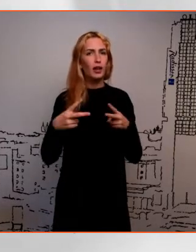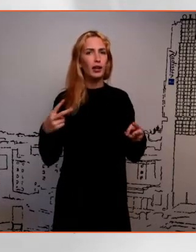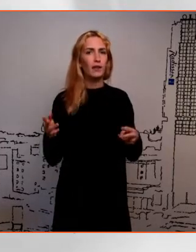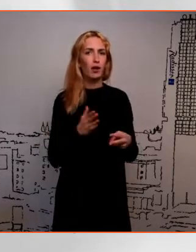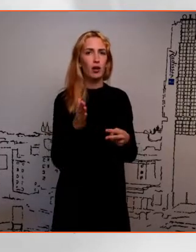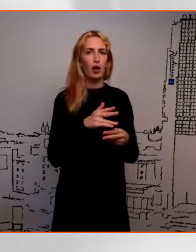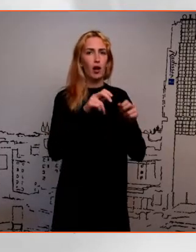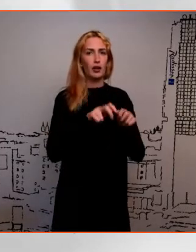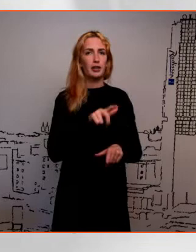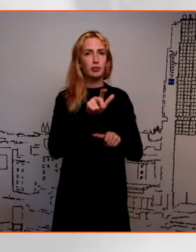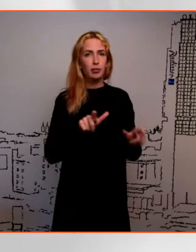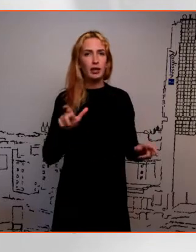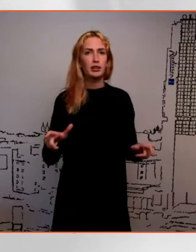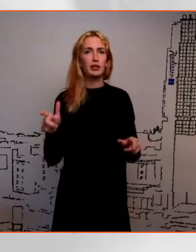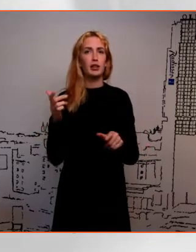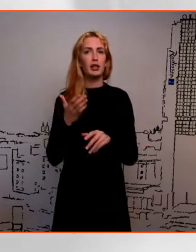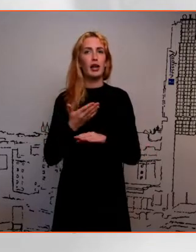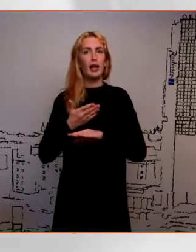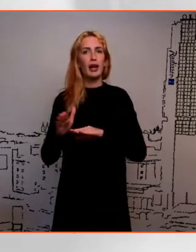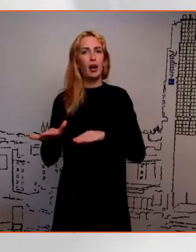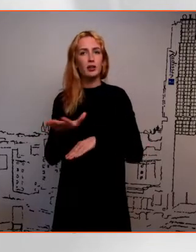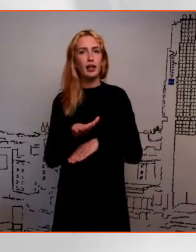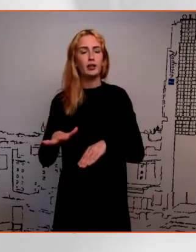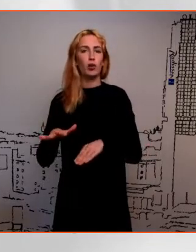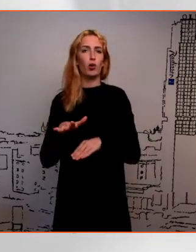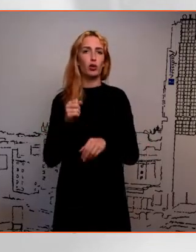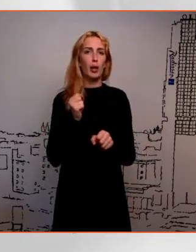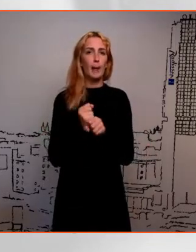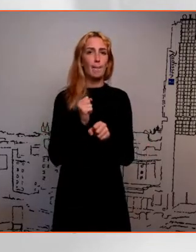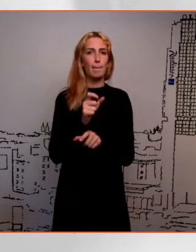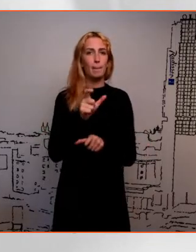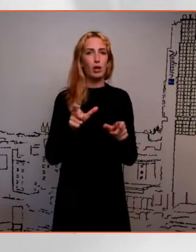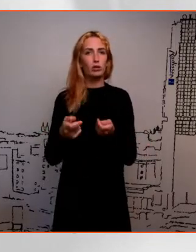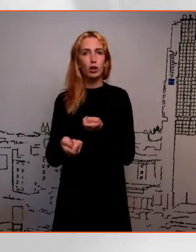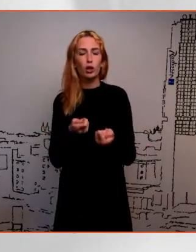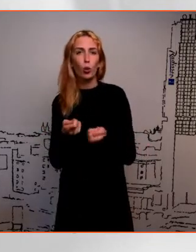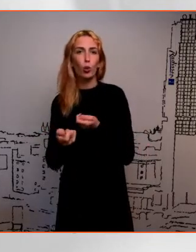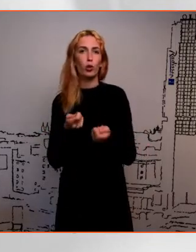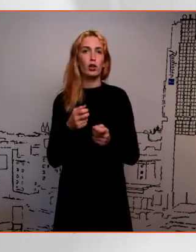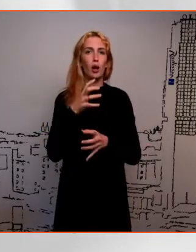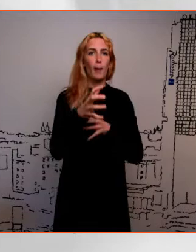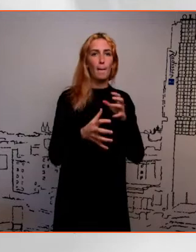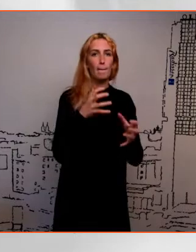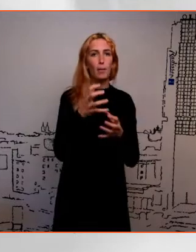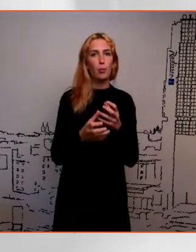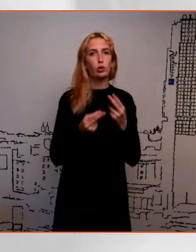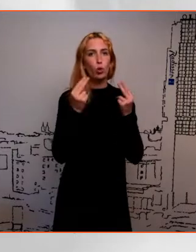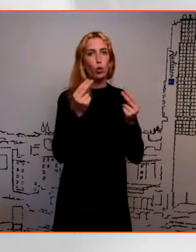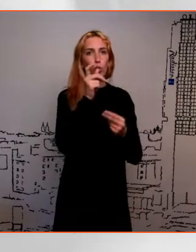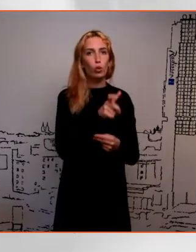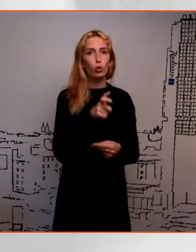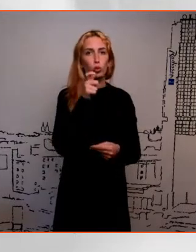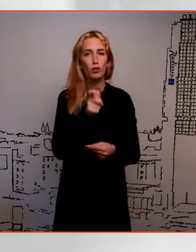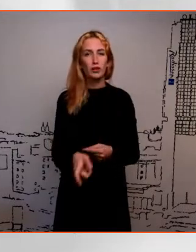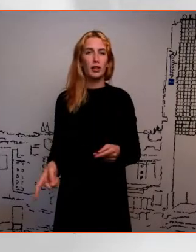ka ära sektoris, versonali juhid, ka sellised korraärikurud, üle maailma pigem, räägivad sellest, et võiks olla pisike varu